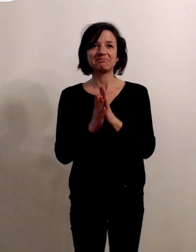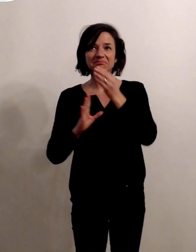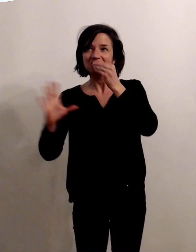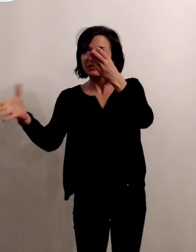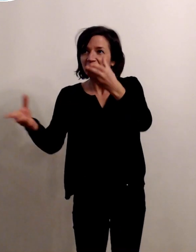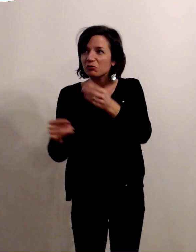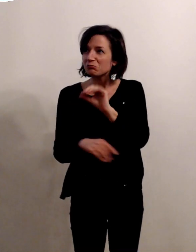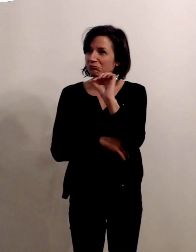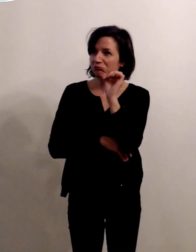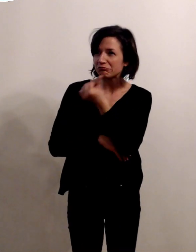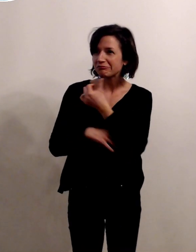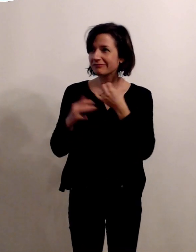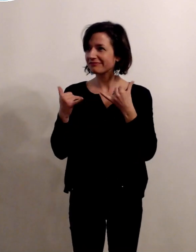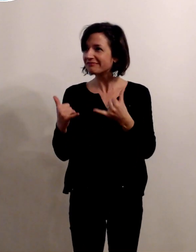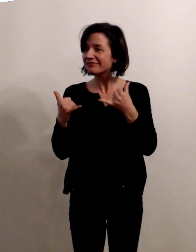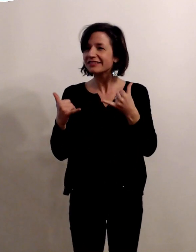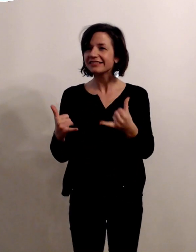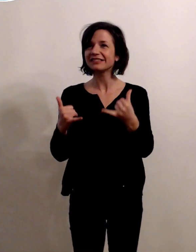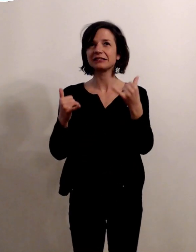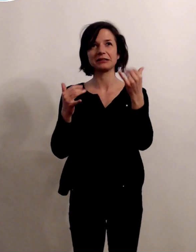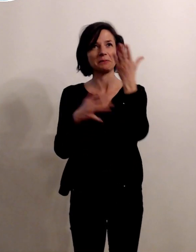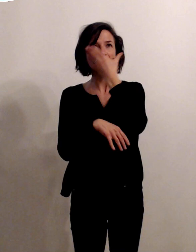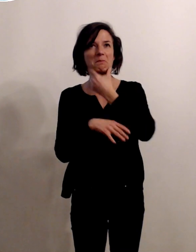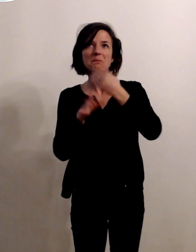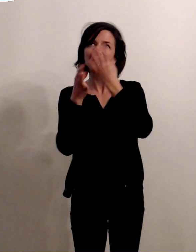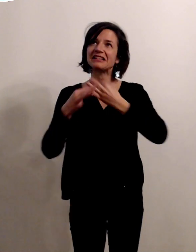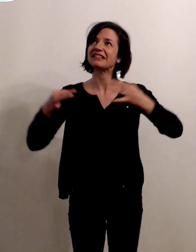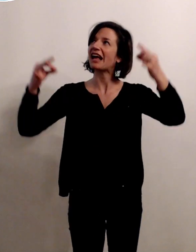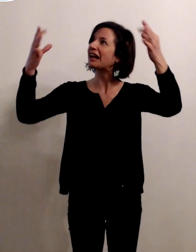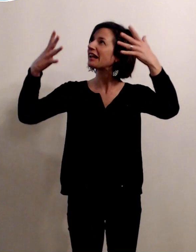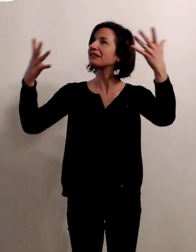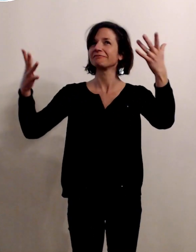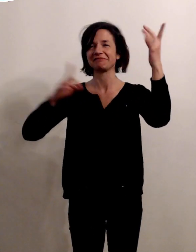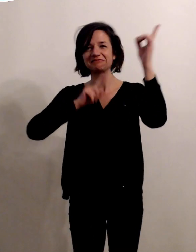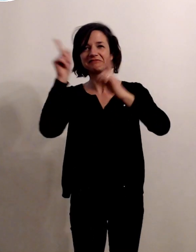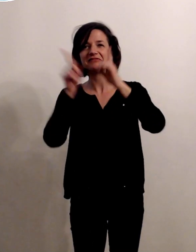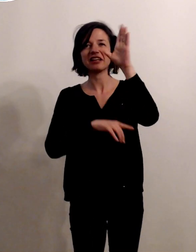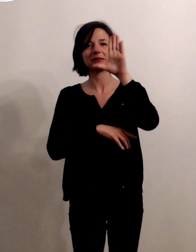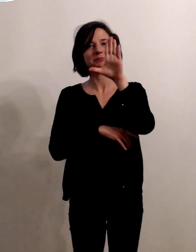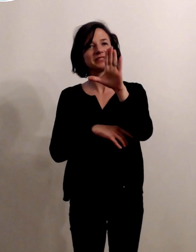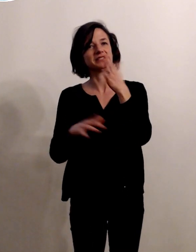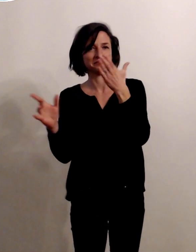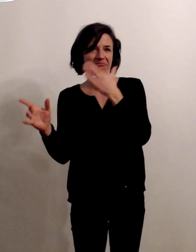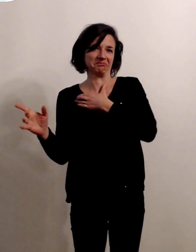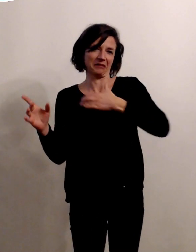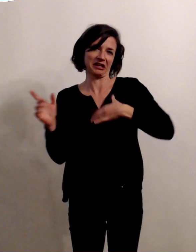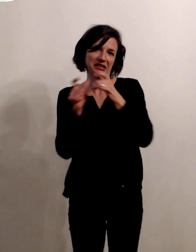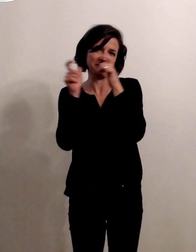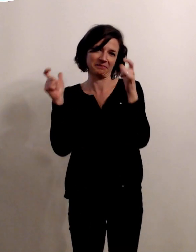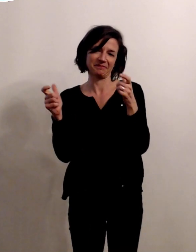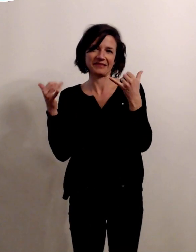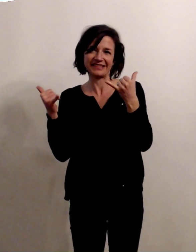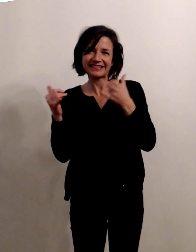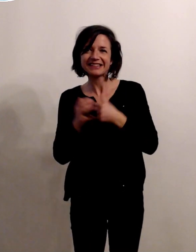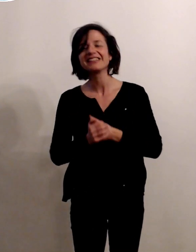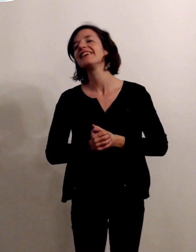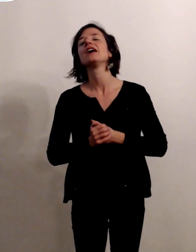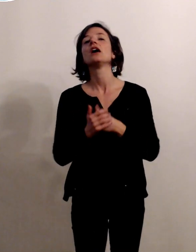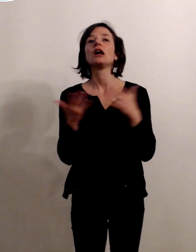à chacune dans cette très belle salle des fêtes de l'Hôtel de Ville où j'ai le plaisir de vous retrouver.